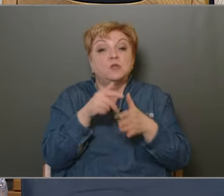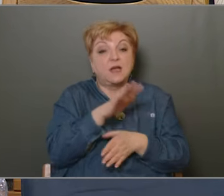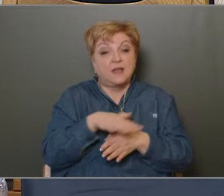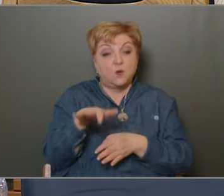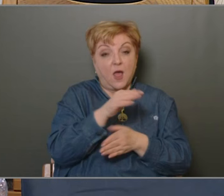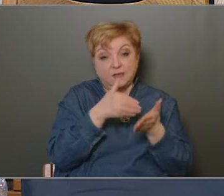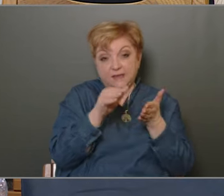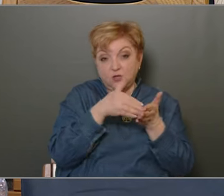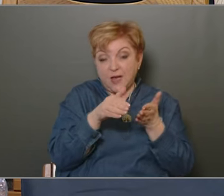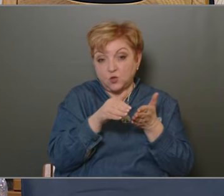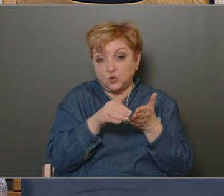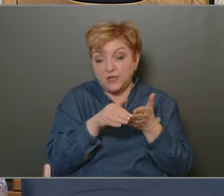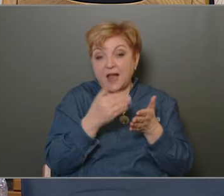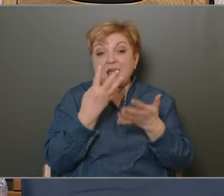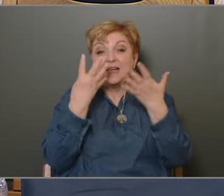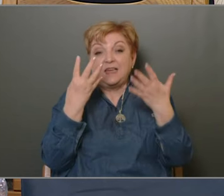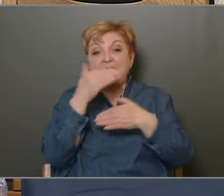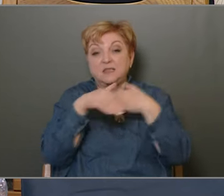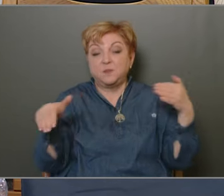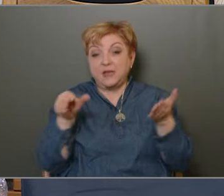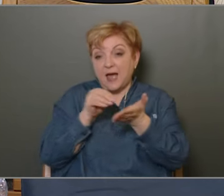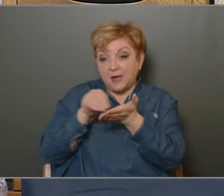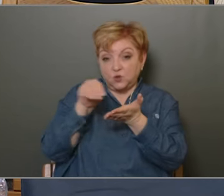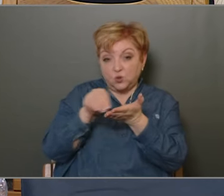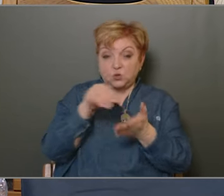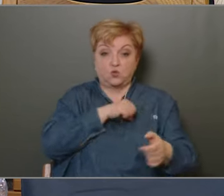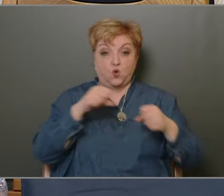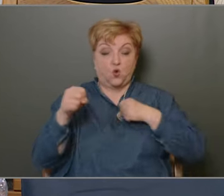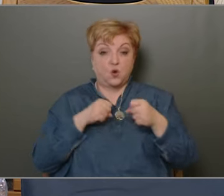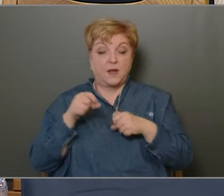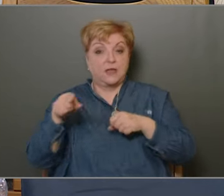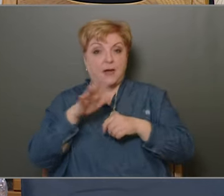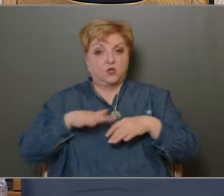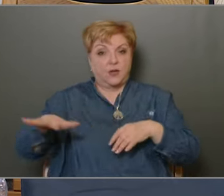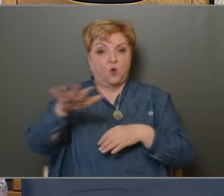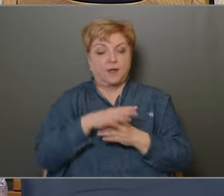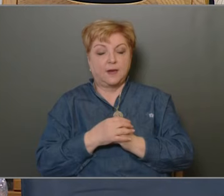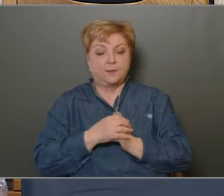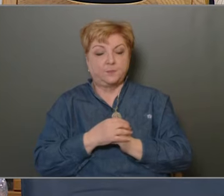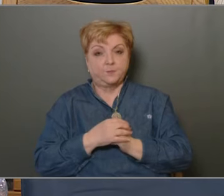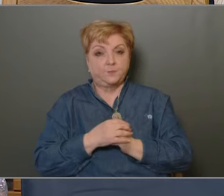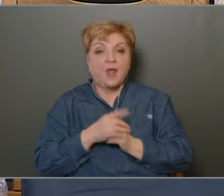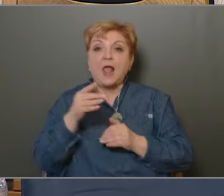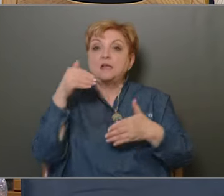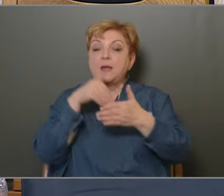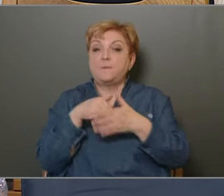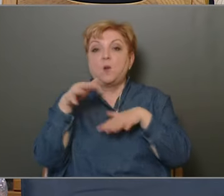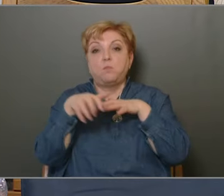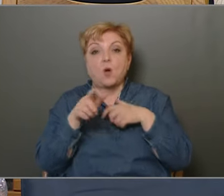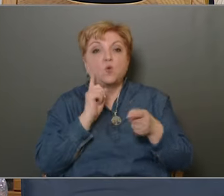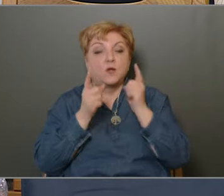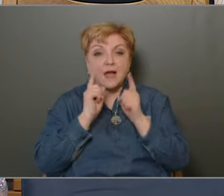kapcsolódó kiadásoknál majdnem 9 milliárd forintot fordított az önkormányzat erre a területre. Ezen belül pakok,